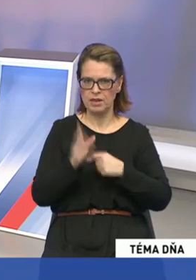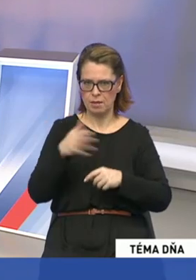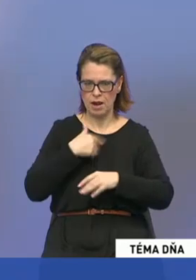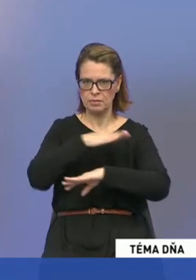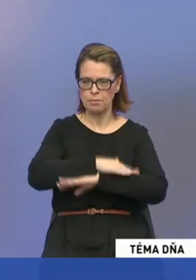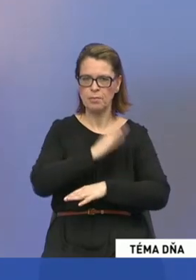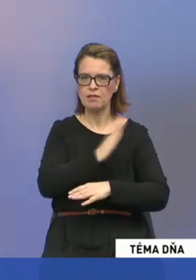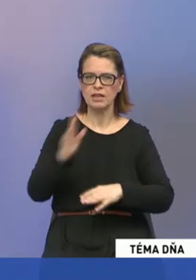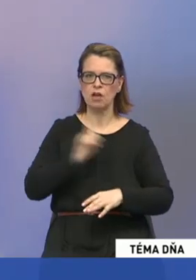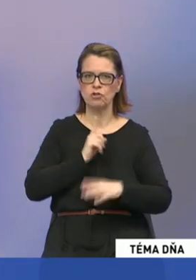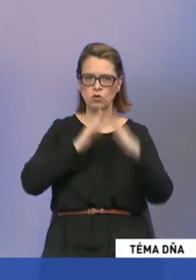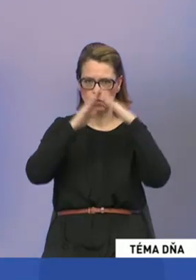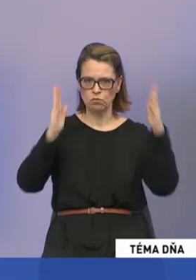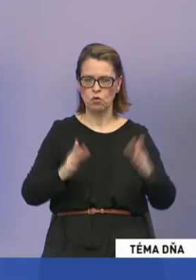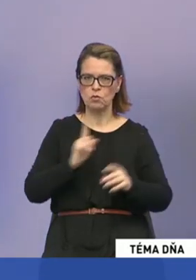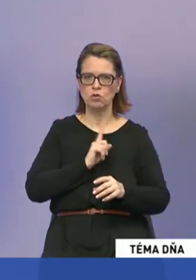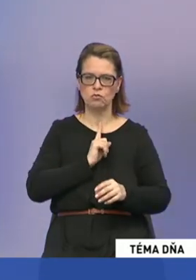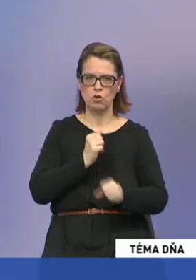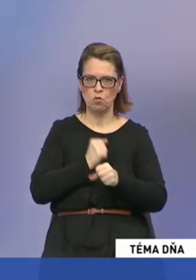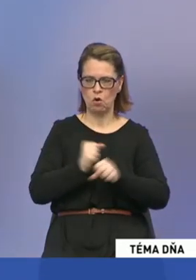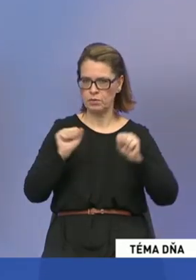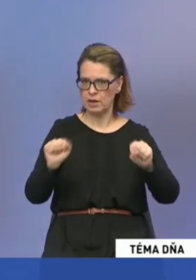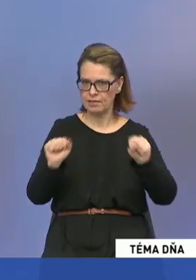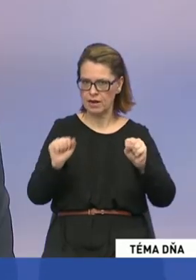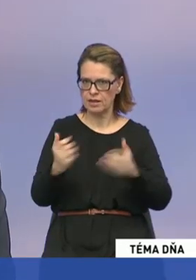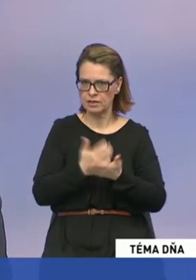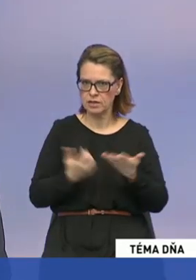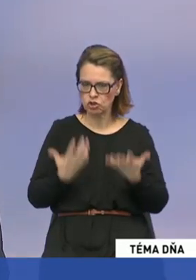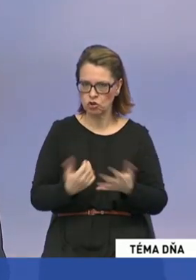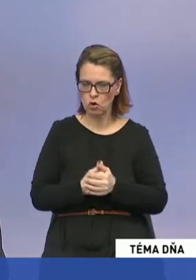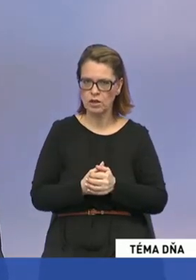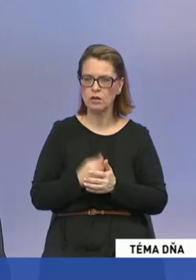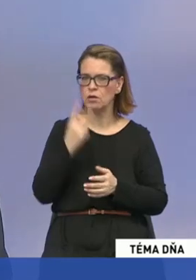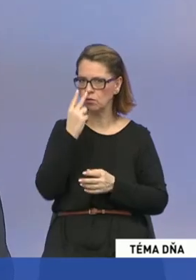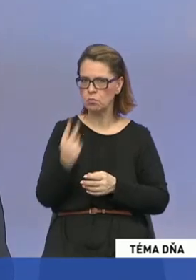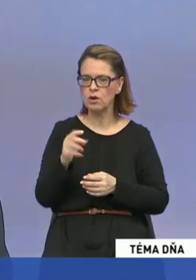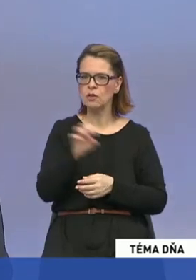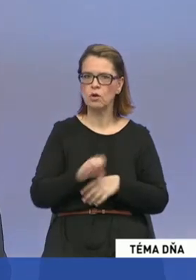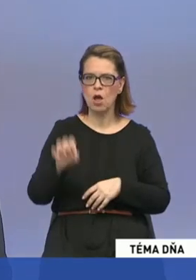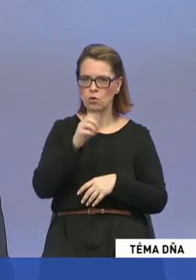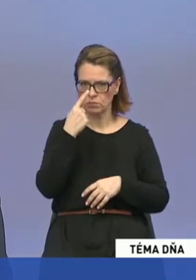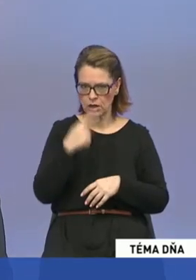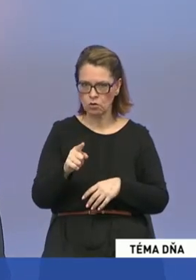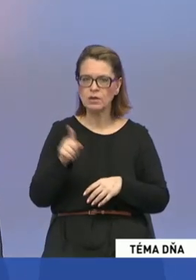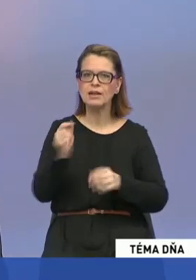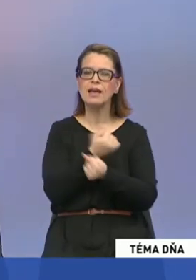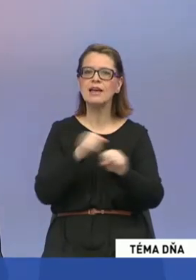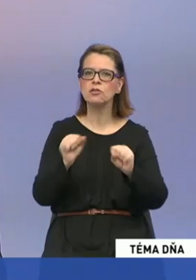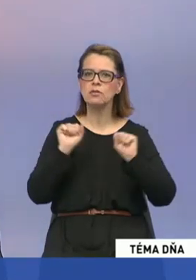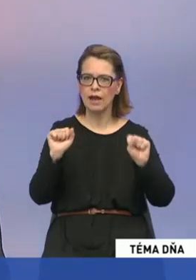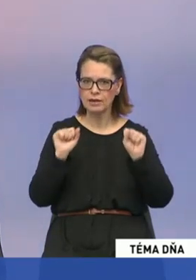každý vo svojom dome urobiť vlastné energetické zdroje? Z pohľadu z pohľadu Európskej komisie je jadrová energia